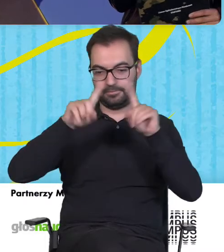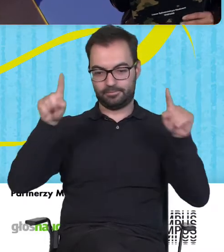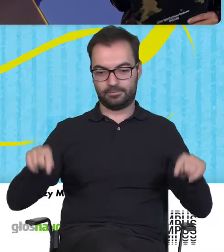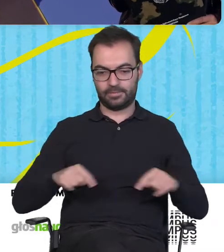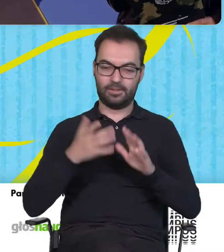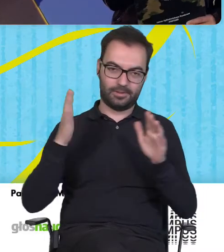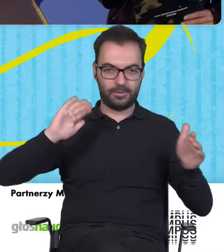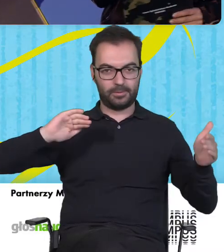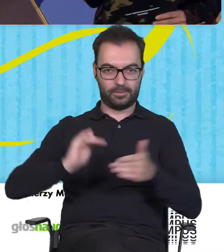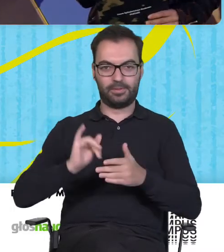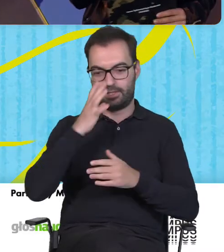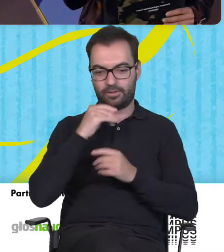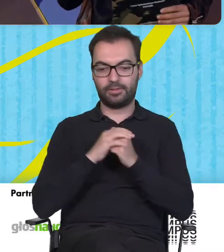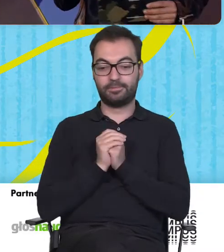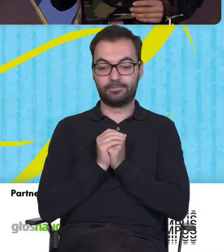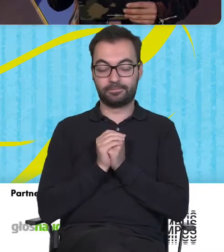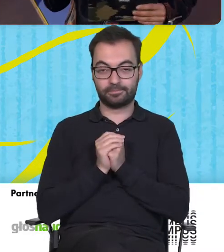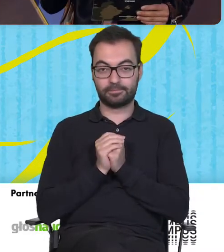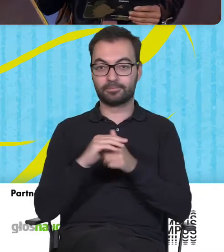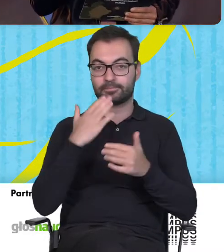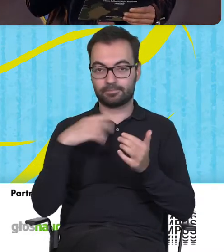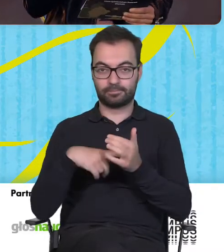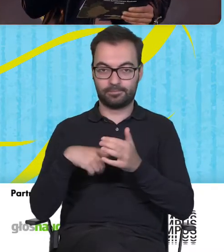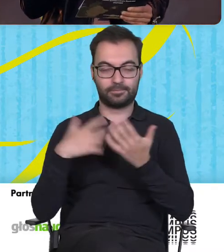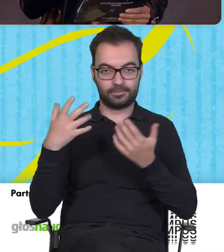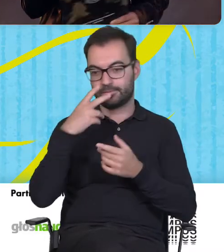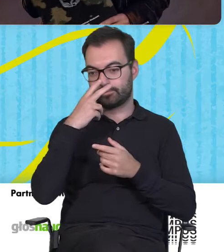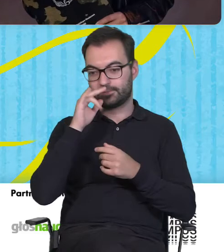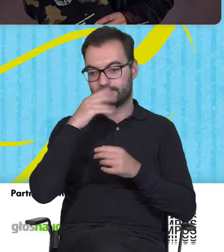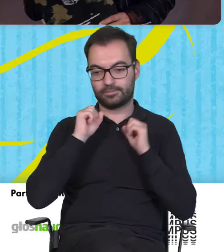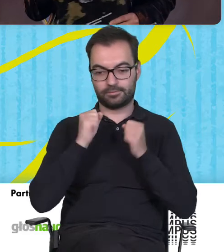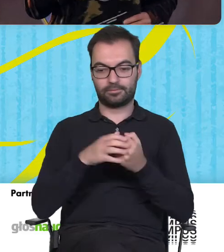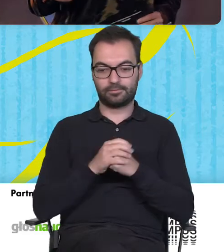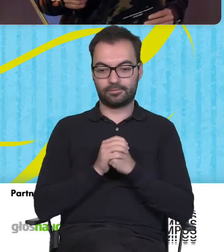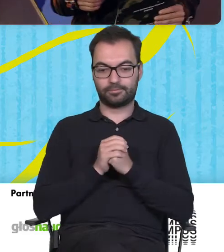uproszczeniu i żebyście mogli teraz zobaczyć, jak ona działa.